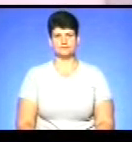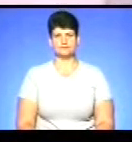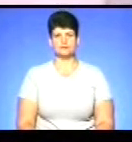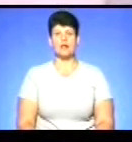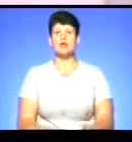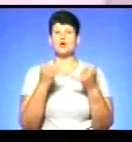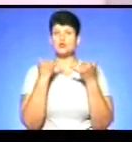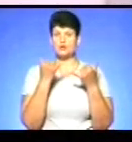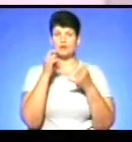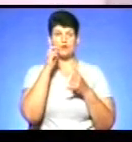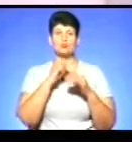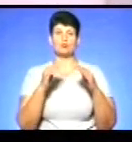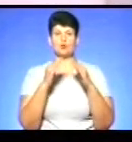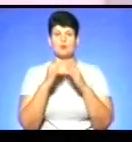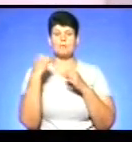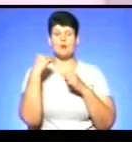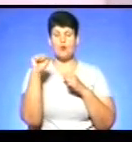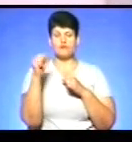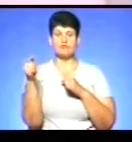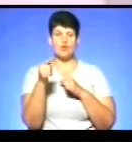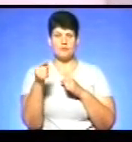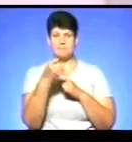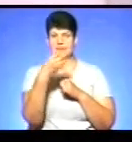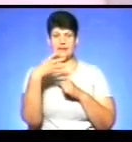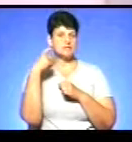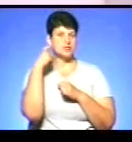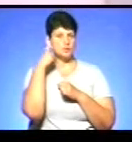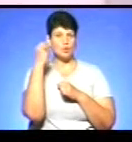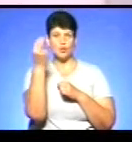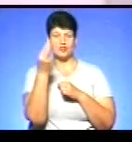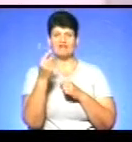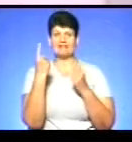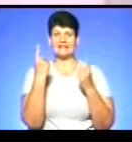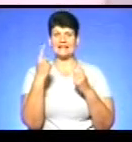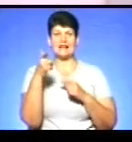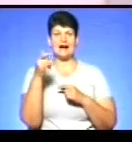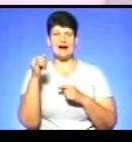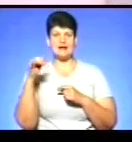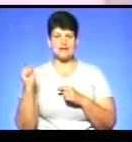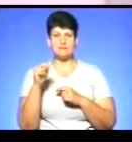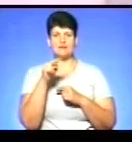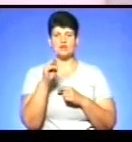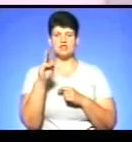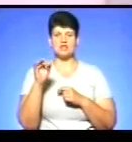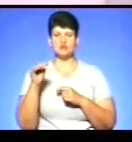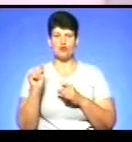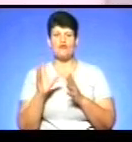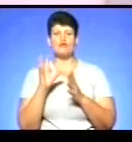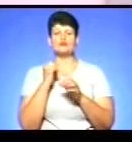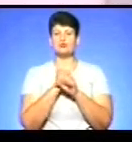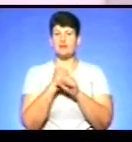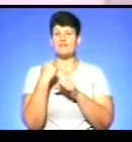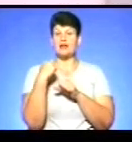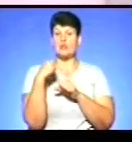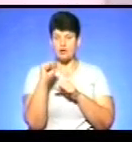Сьогодні в Українському домі «Перемога» у Тернополі 15-річний художник з Великих Гаїв Павло Шачко встановив рекорд, який внесли до книги